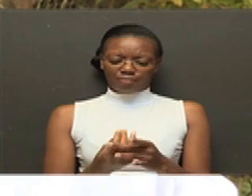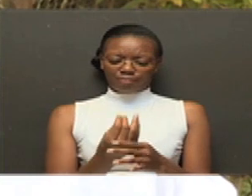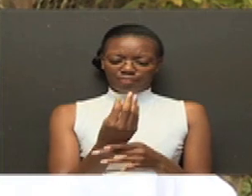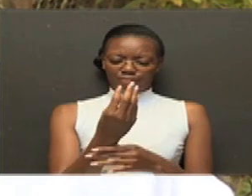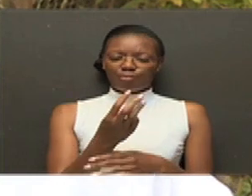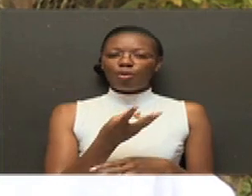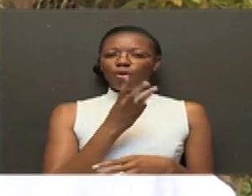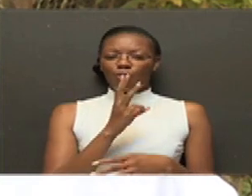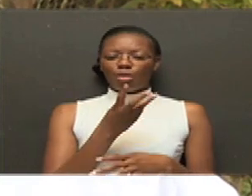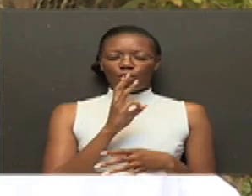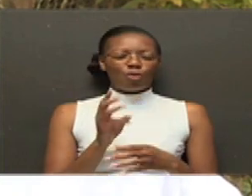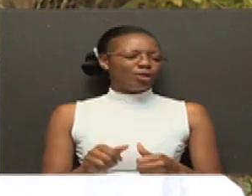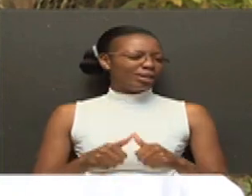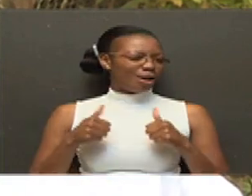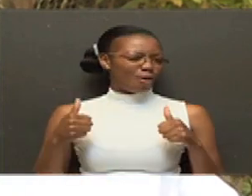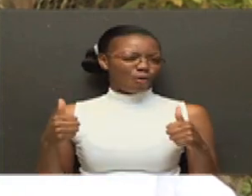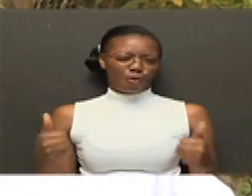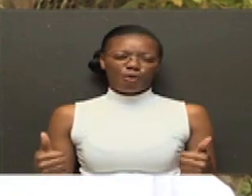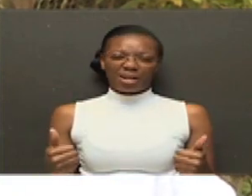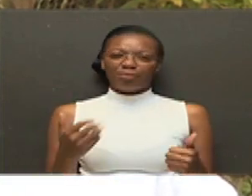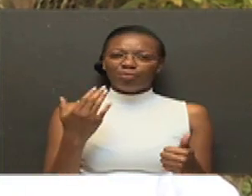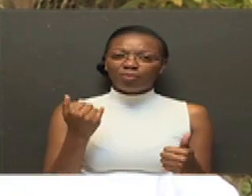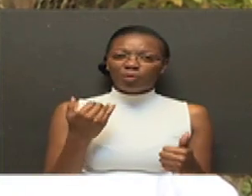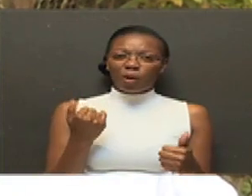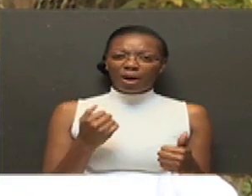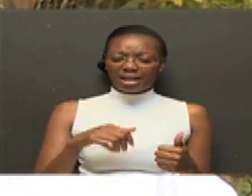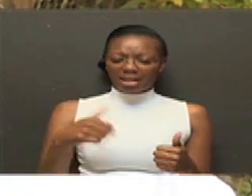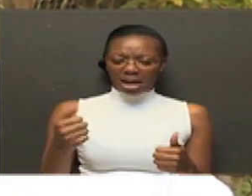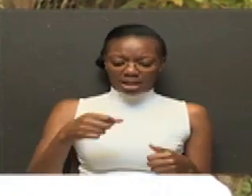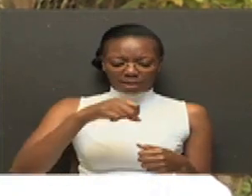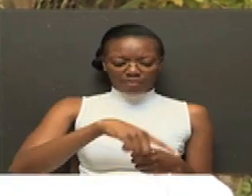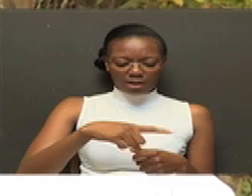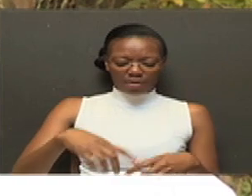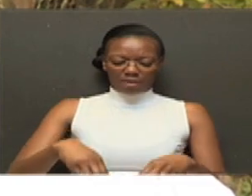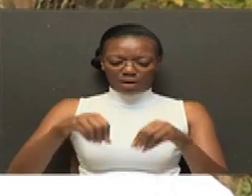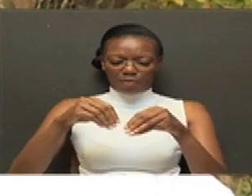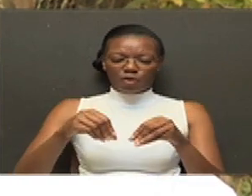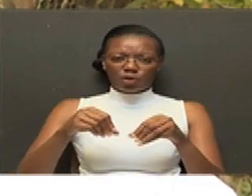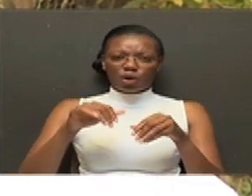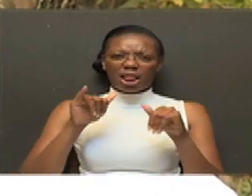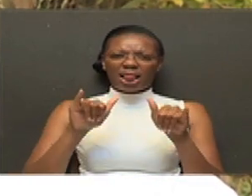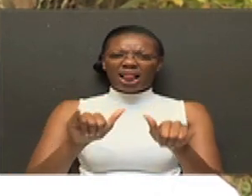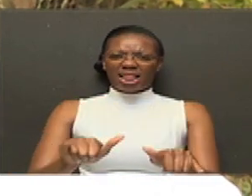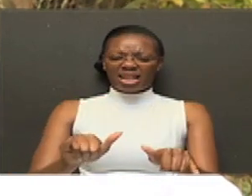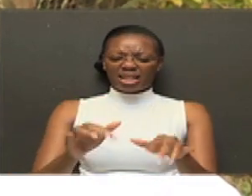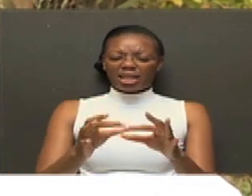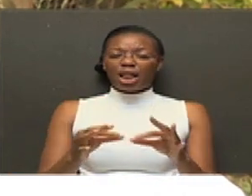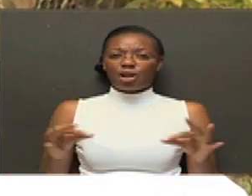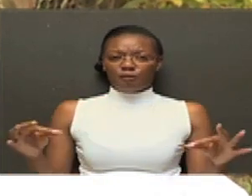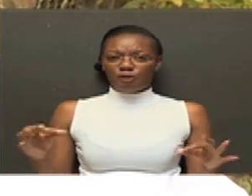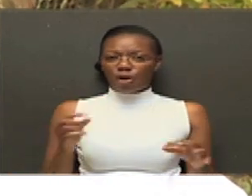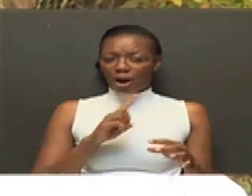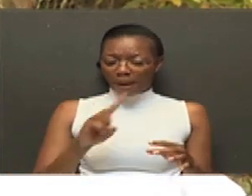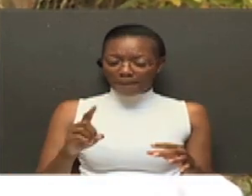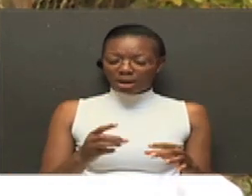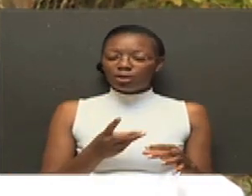Na tumeagaria sababu tumeona ile mimea abao tukonayo botani kugada inaweza kami ya kamingi kumachua tutoe dawa. Saa tumeona